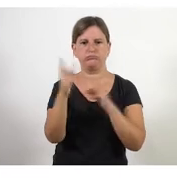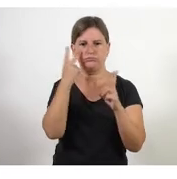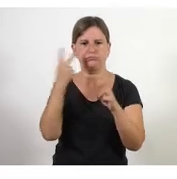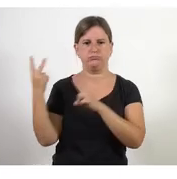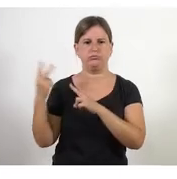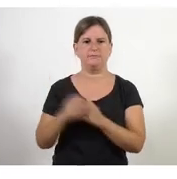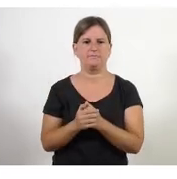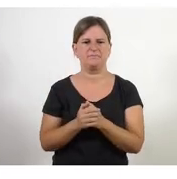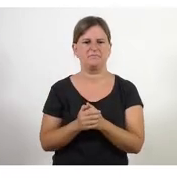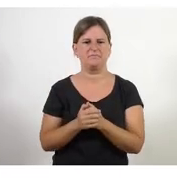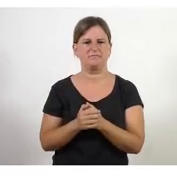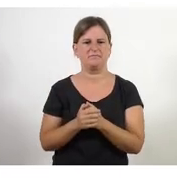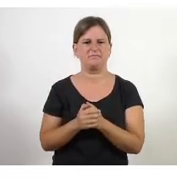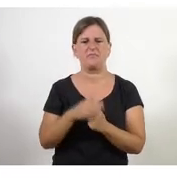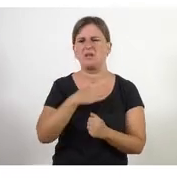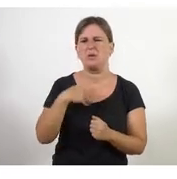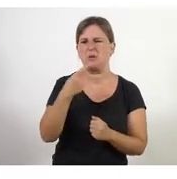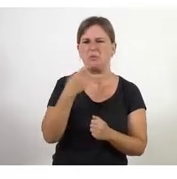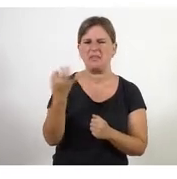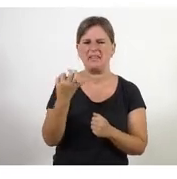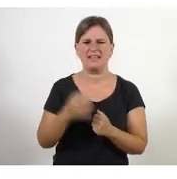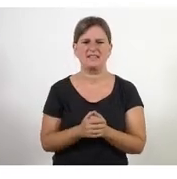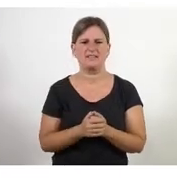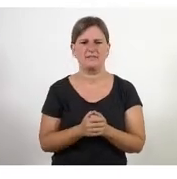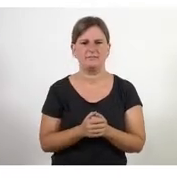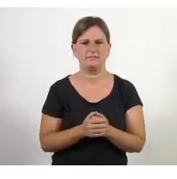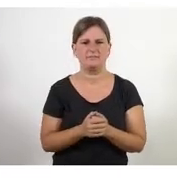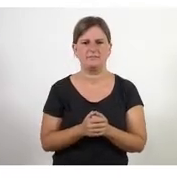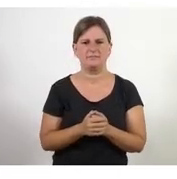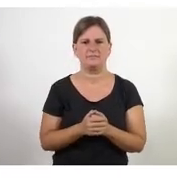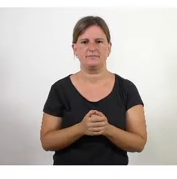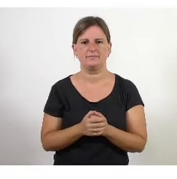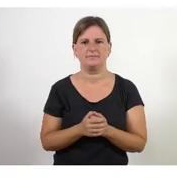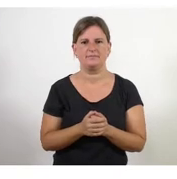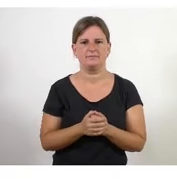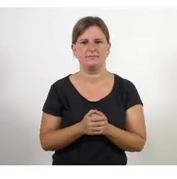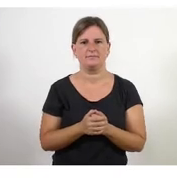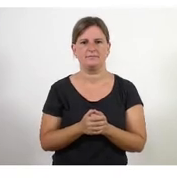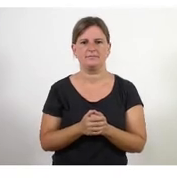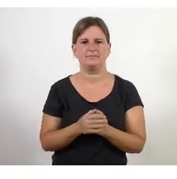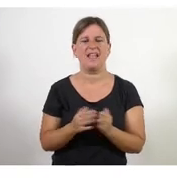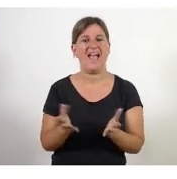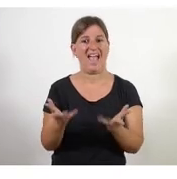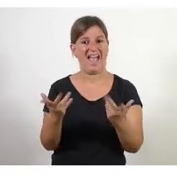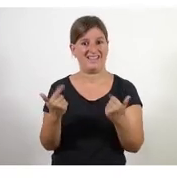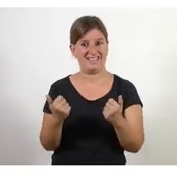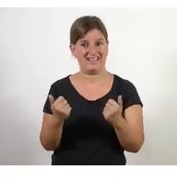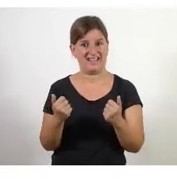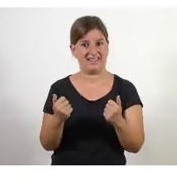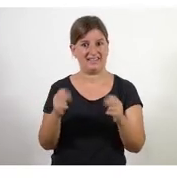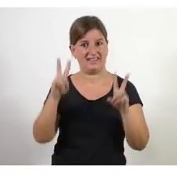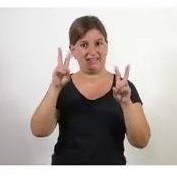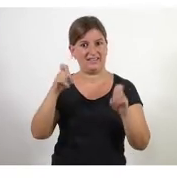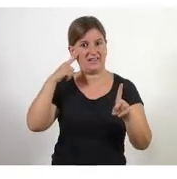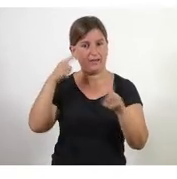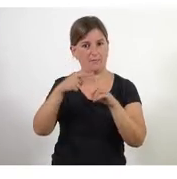agilitat i què vol dir una cosa i què vol dir l'altra mira l'agilitat de per si o sigui el fet d'aconseguir que